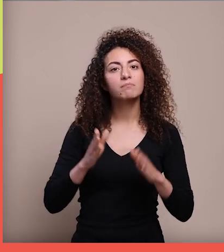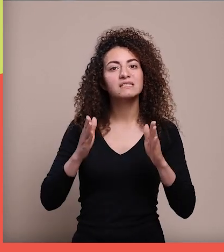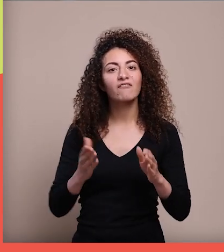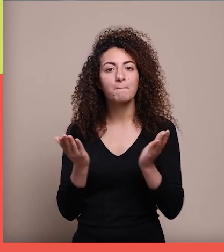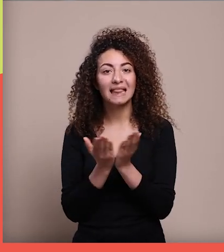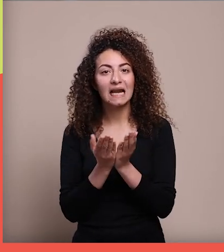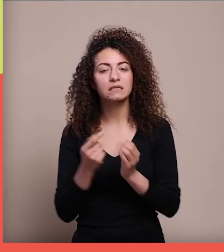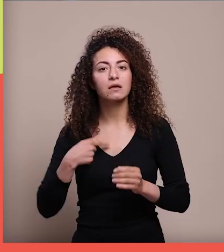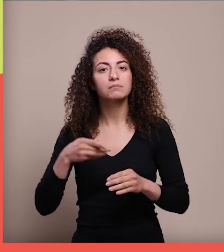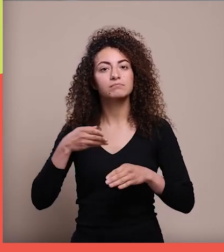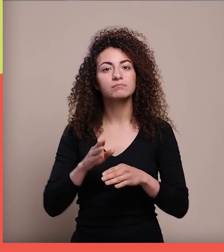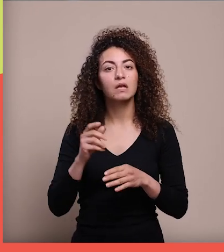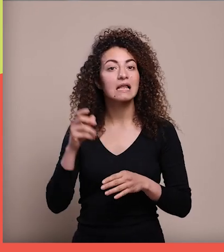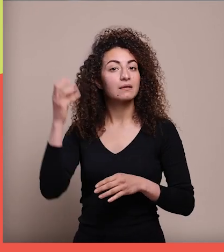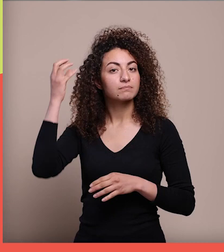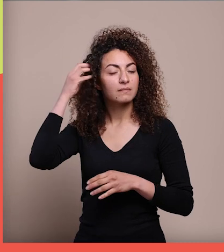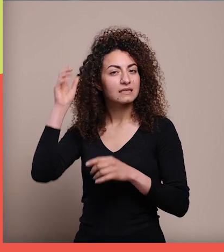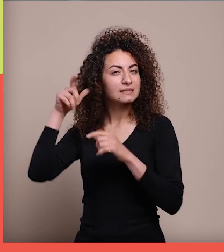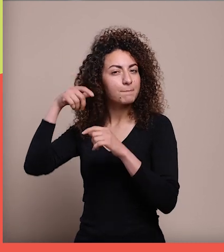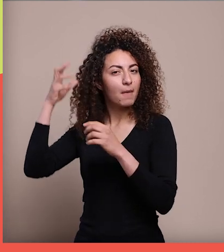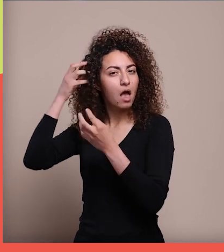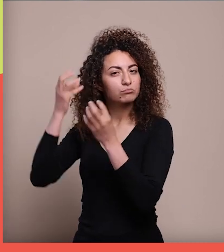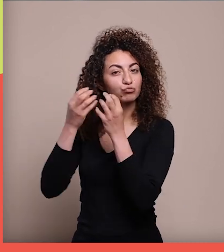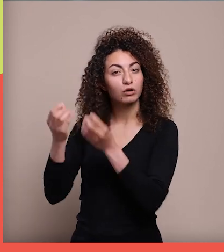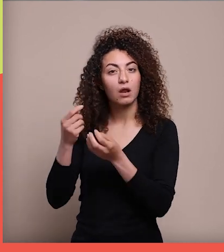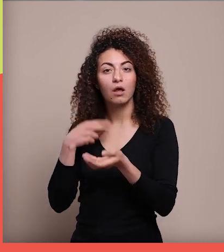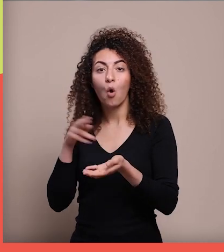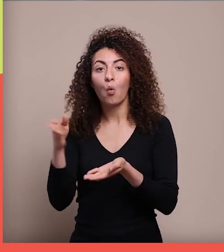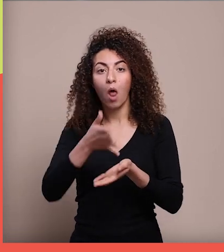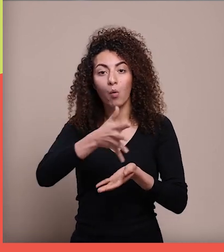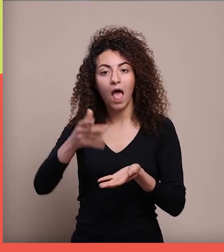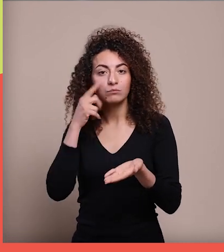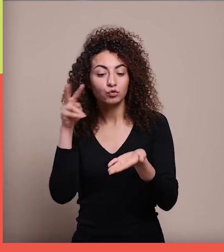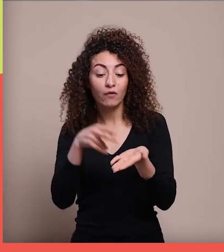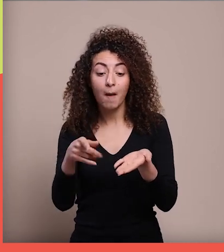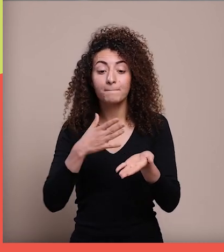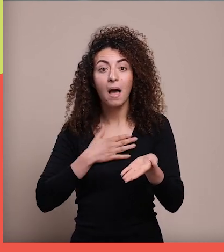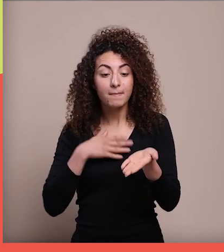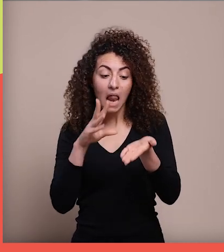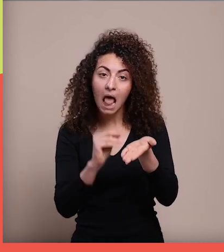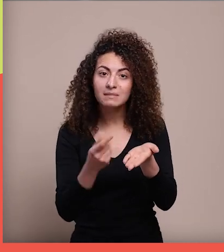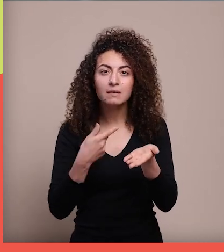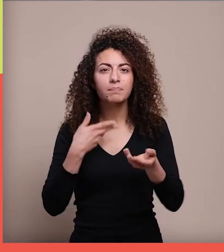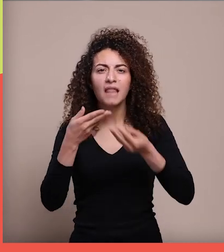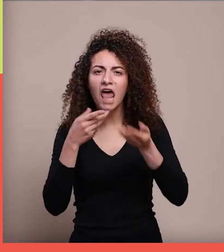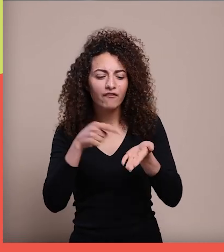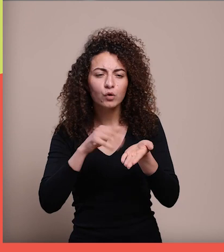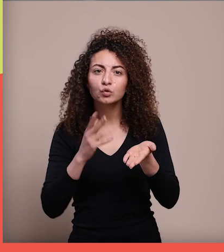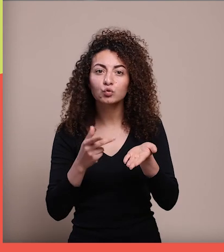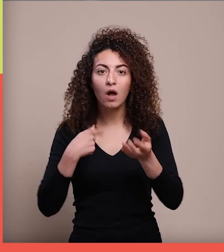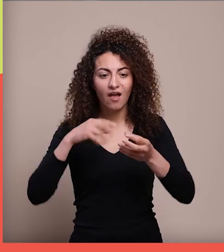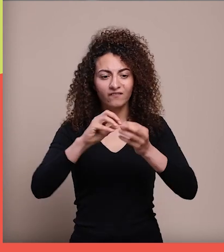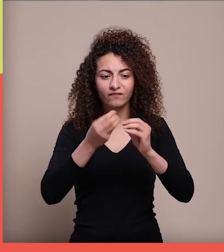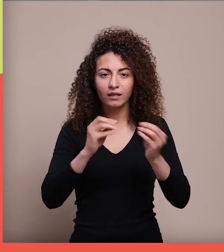الصف عندها أنا شلت الجهاز من عن رأسها وعرفتهم عليه وإنه أي حدا بيحب يلمسه بيحب يمسكه بيحب يتعرف عليه